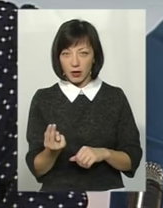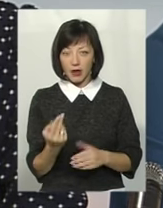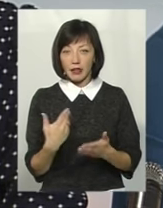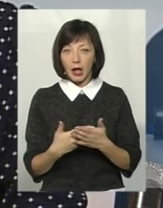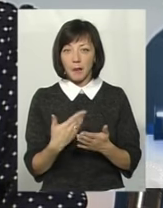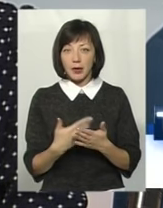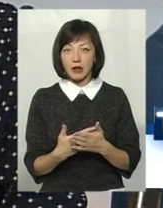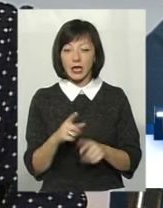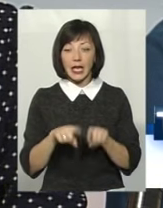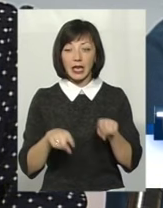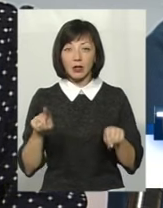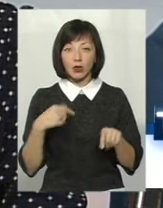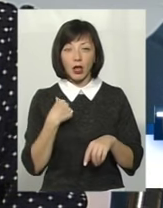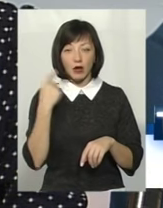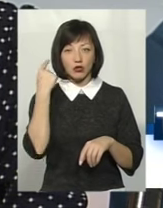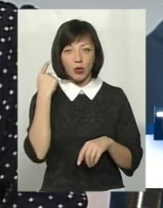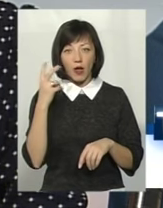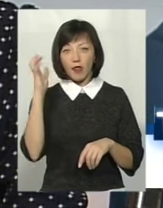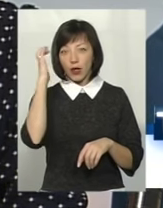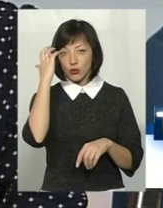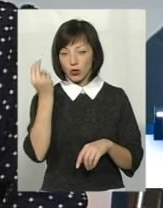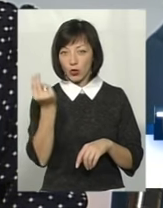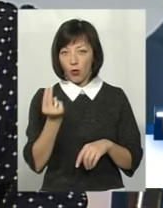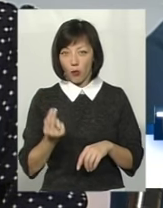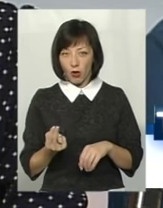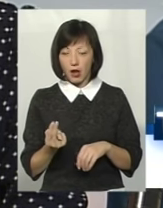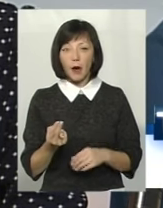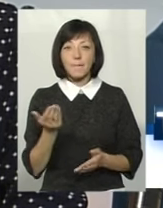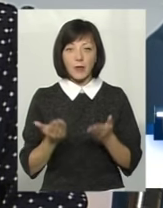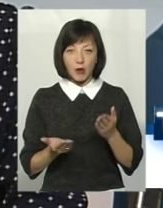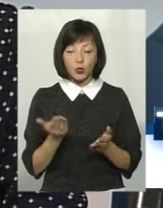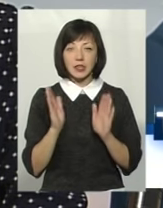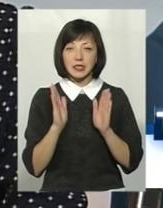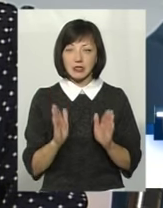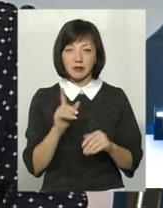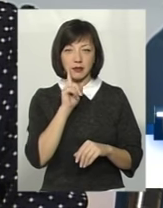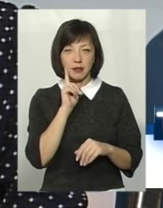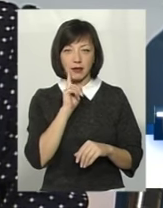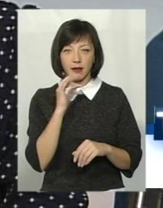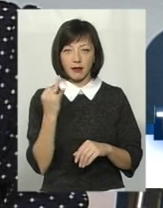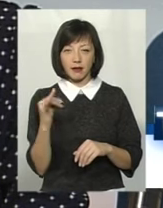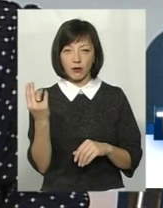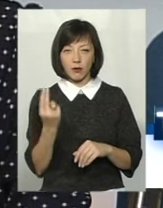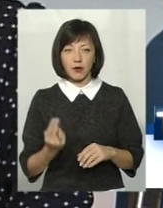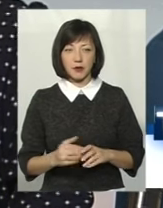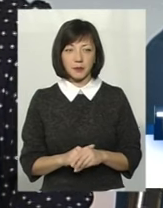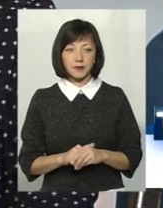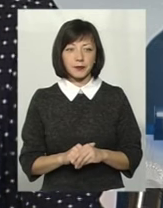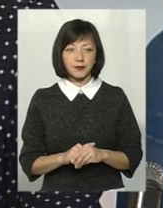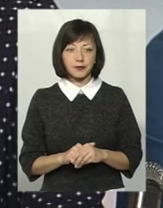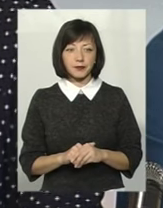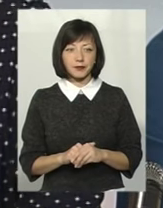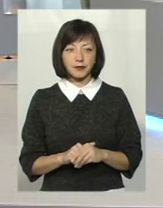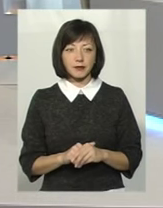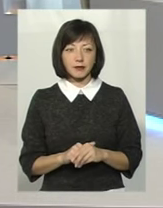Наприклад, дуже рідко я чула, що на чорний колір. Мабуть, що це тільки зелений колір. Олена Петровна, будь ласка. я